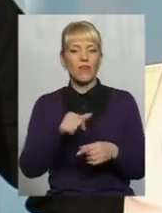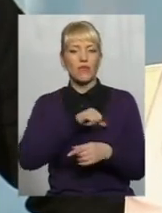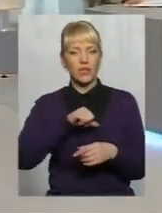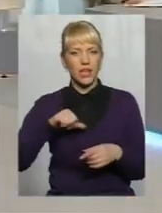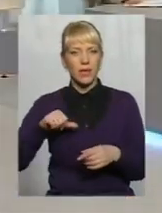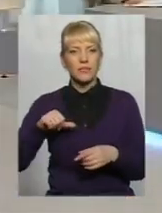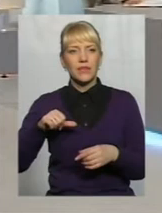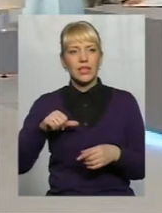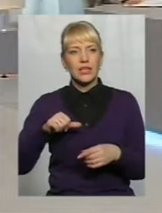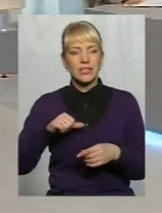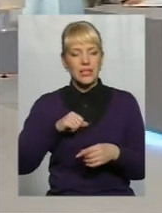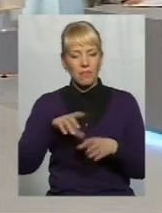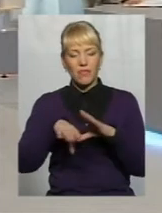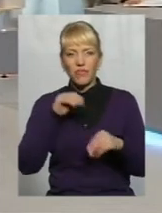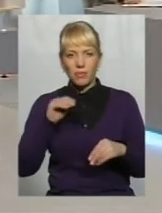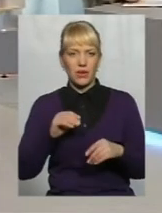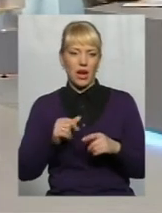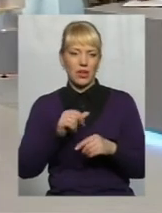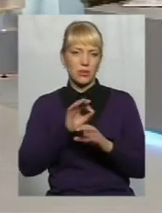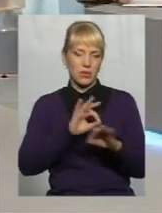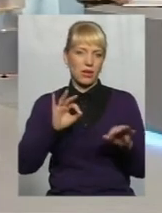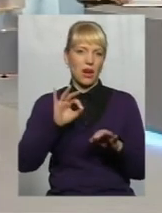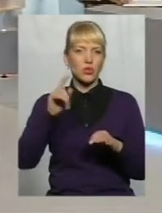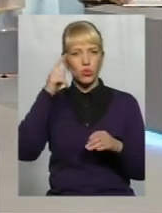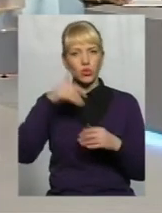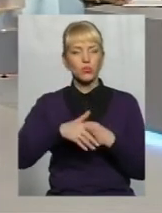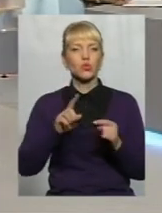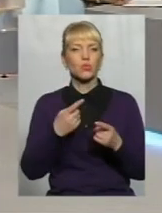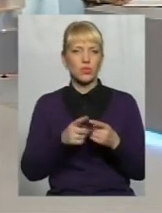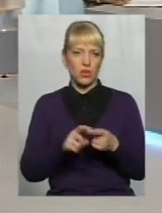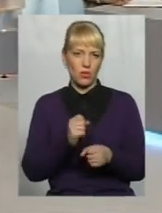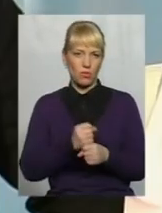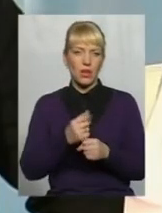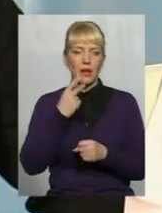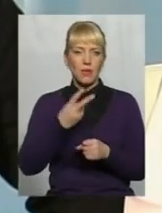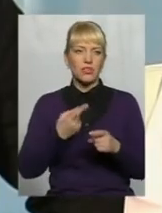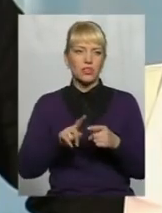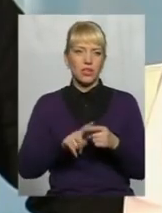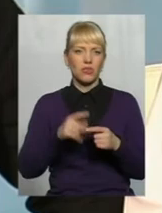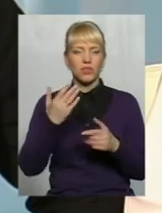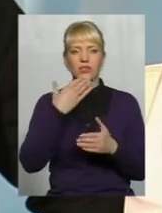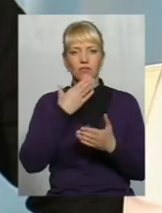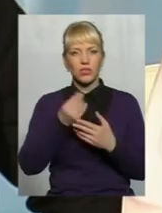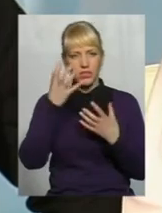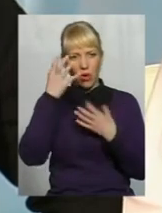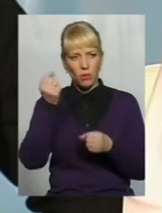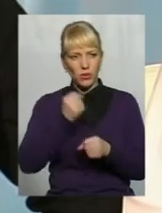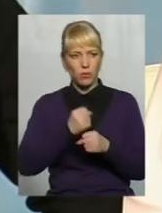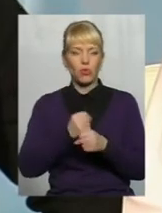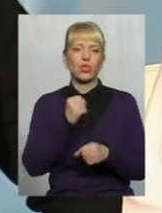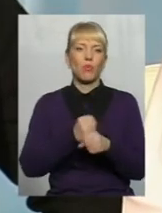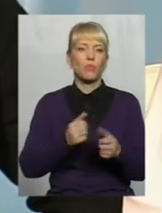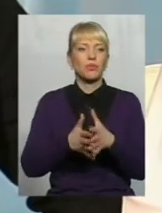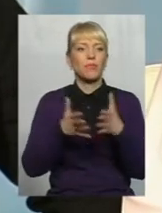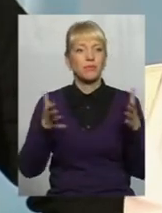прекрасно розуміють, навіщо вони це робили Тобто бачу такі захоплення у них своєю роботою, роботи стали більше,